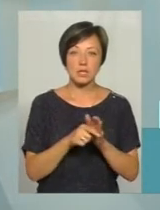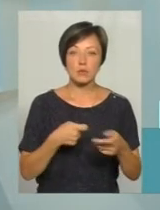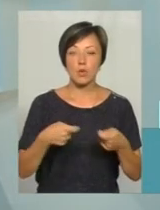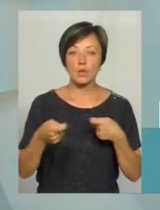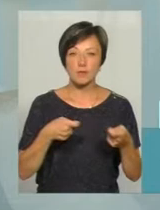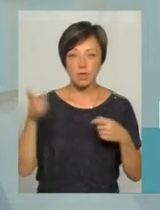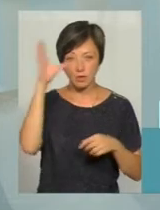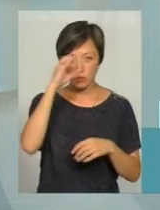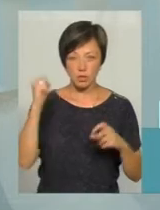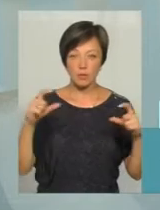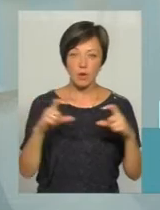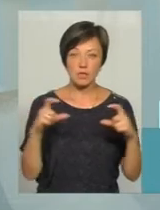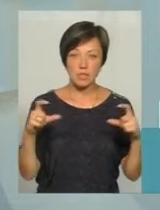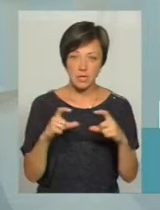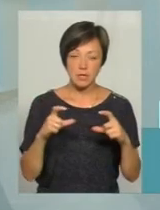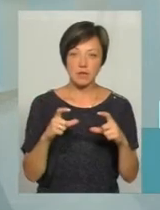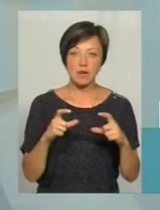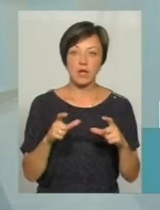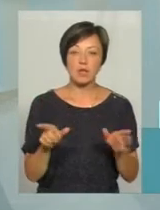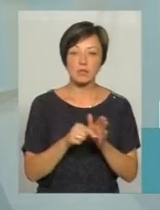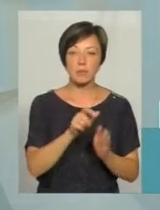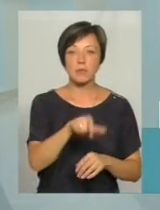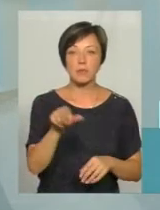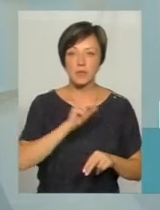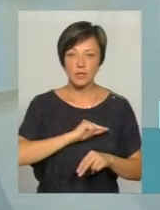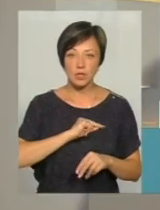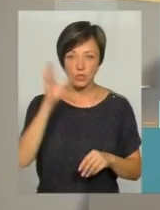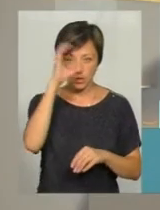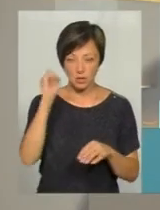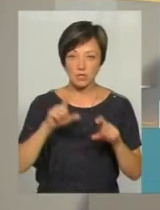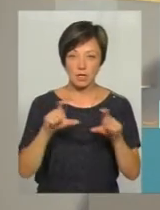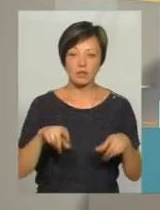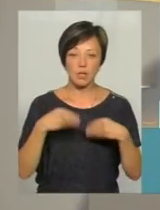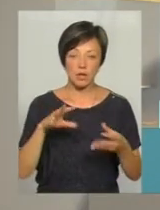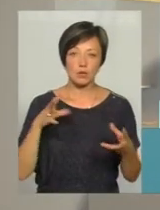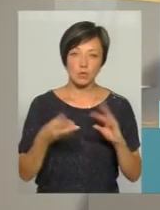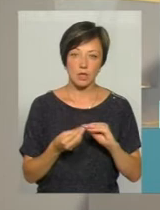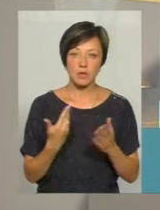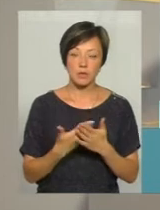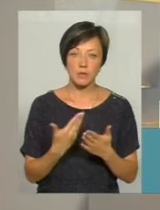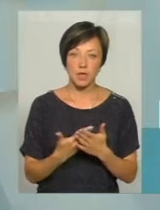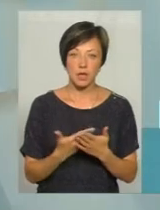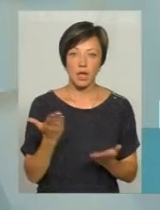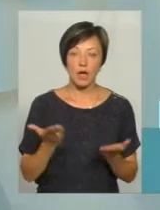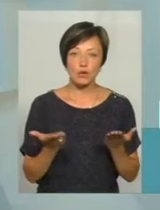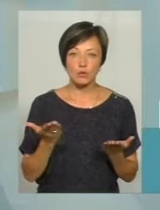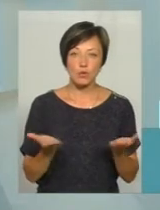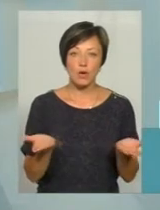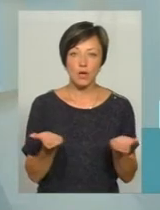нічних магазинів, з персоналом нічних закладів теж дає результати. Тобто, там, наприклад, якщо якийсь